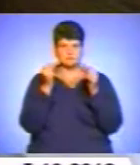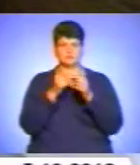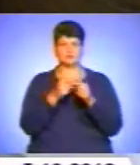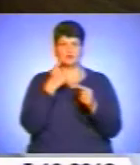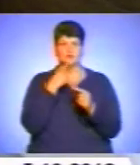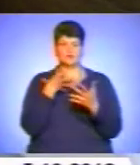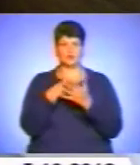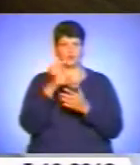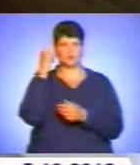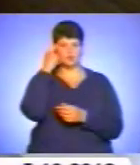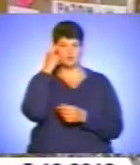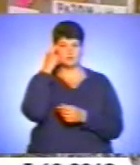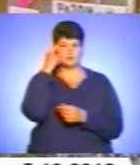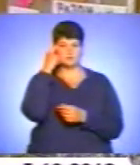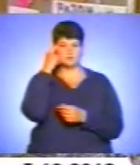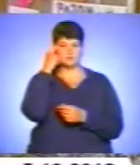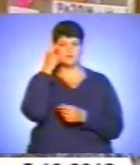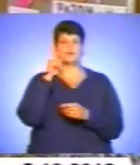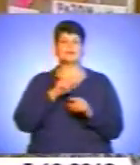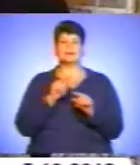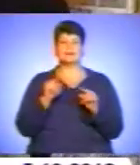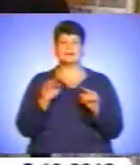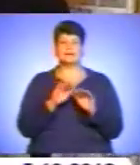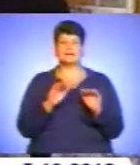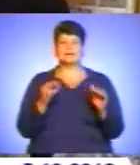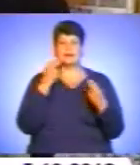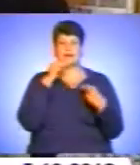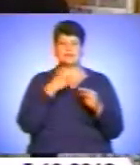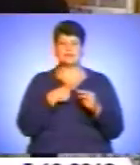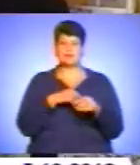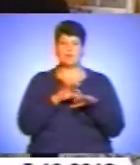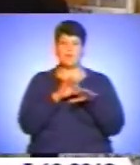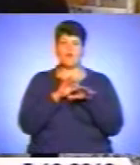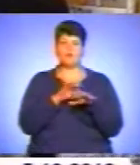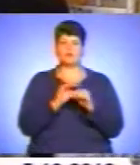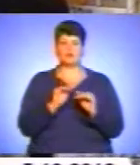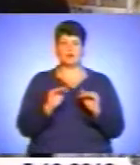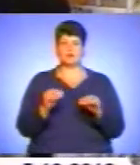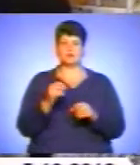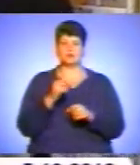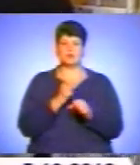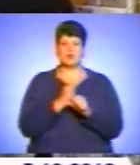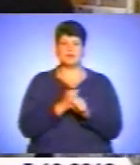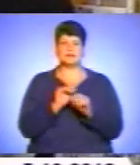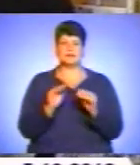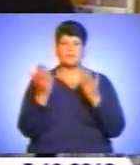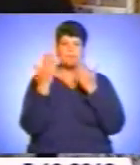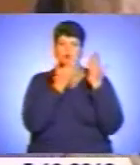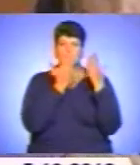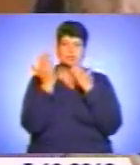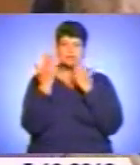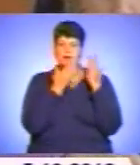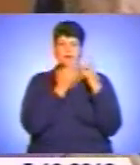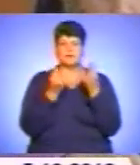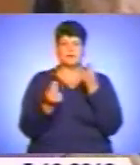думку. Дитина краще себе поводить, уроки зробляться, дитина почитає, ігри грають.